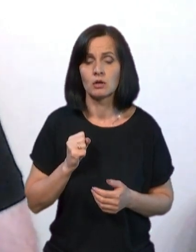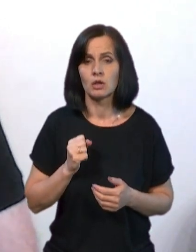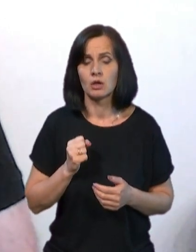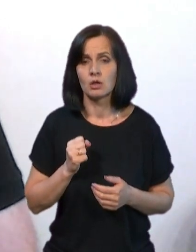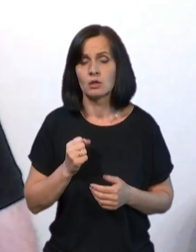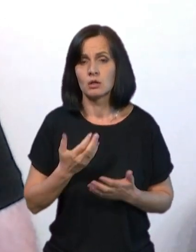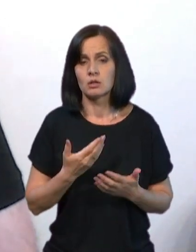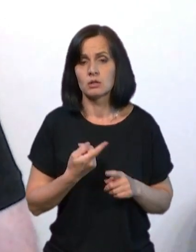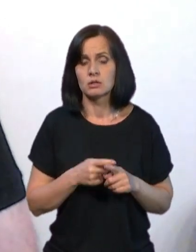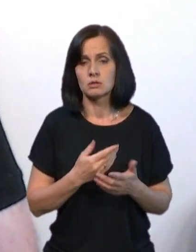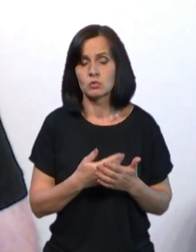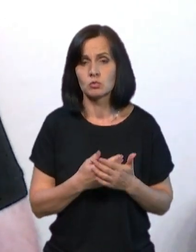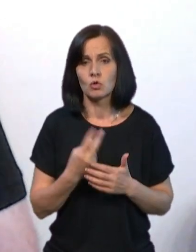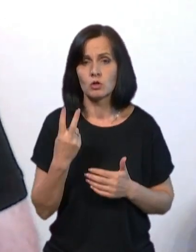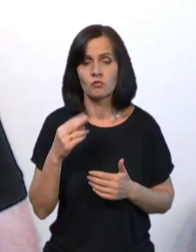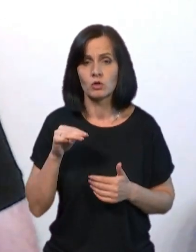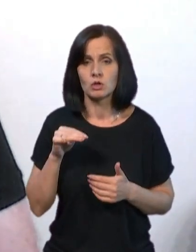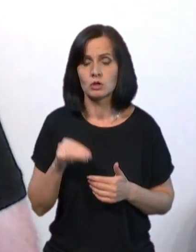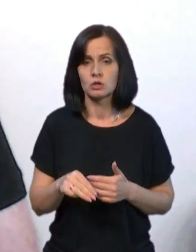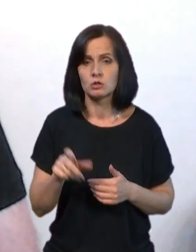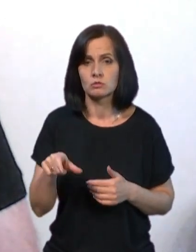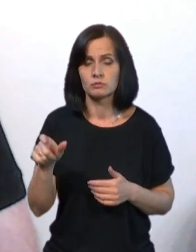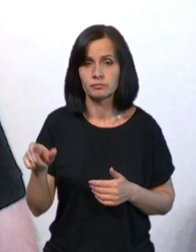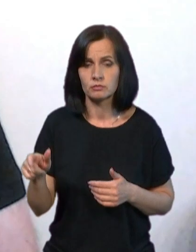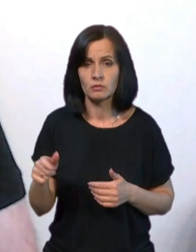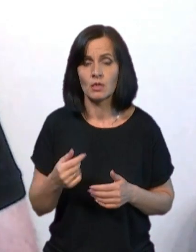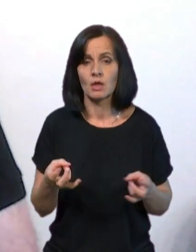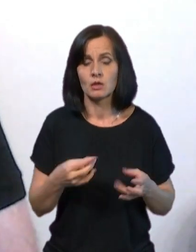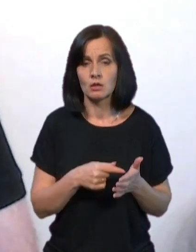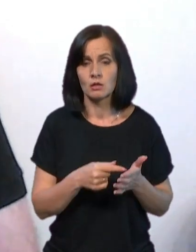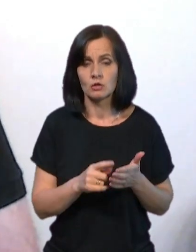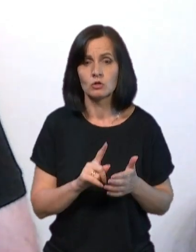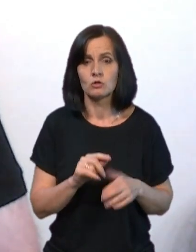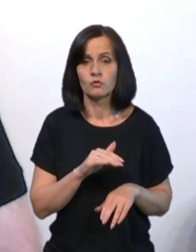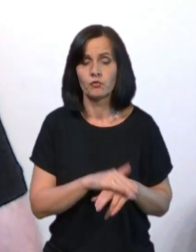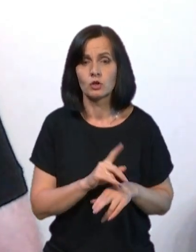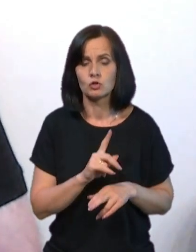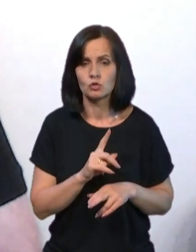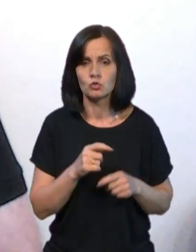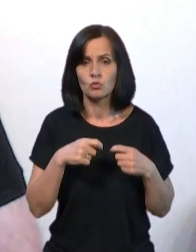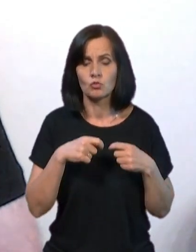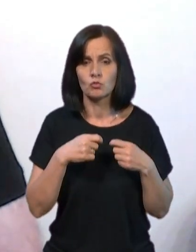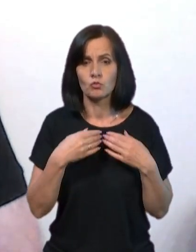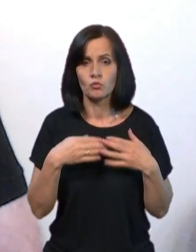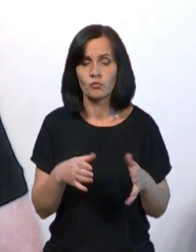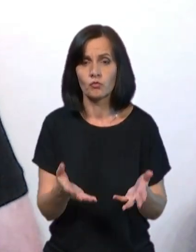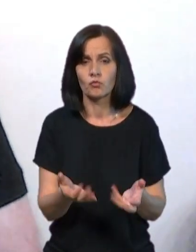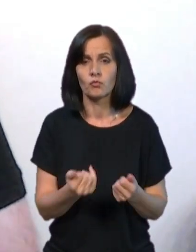2000 особового складу. Причому варто відзначити той факт, що випуск приймав